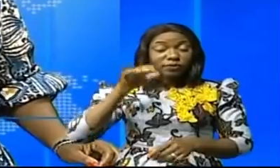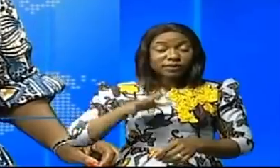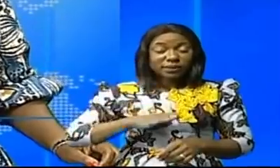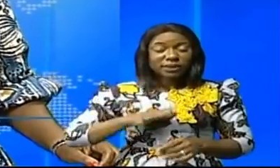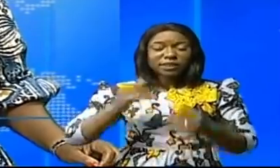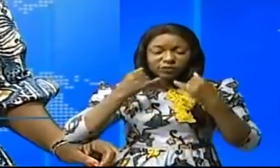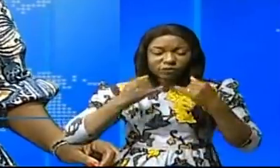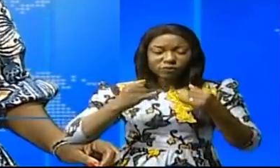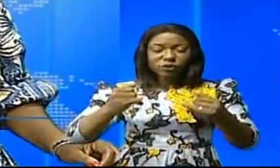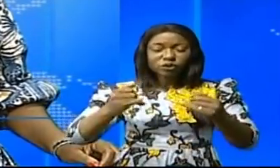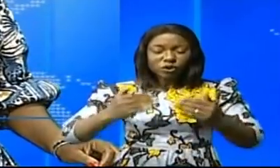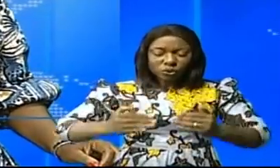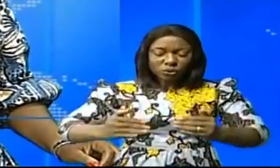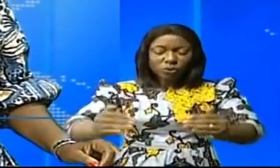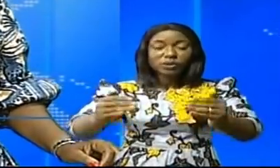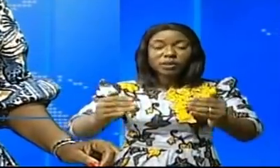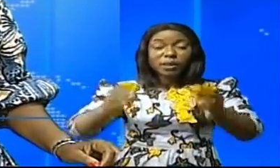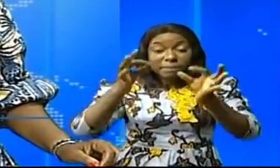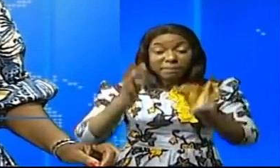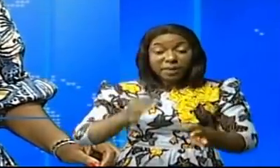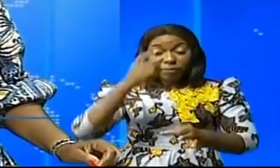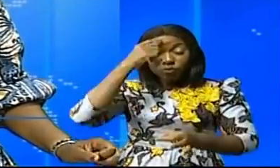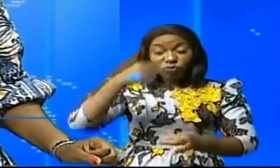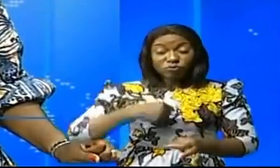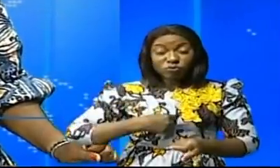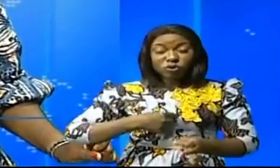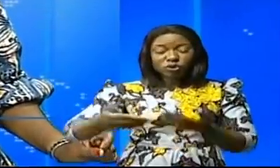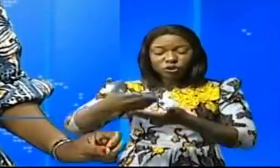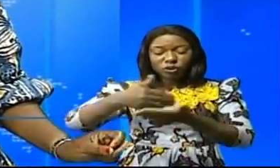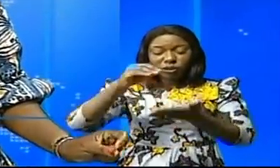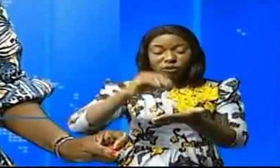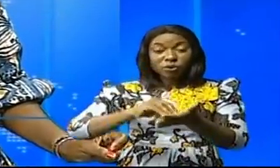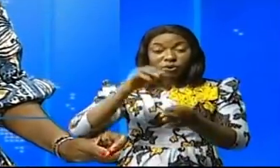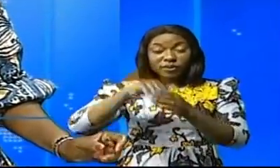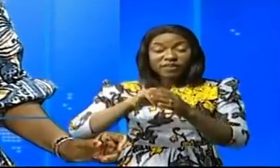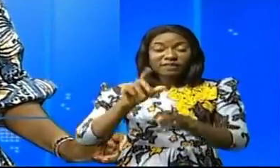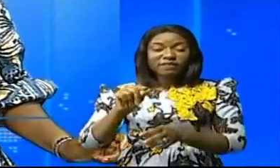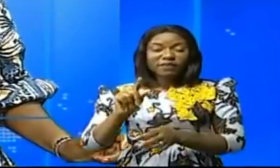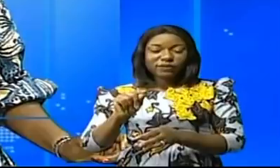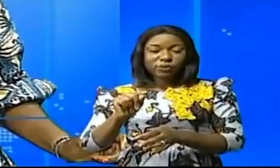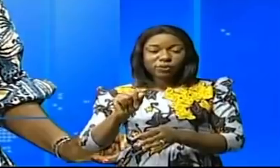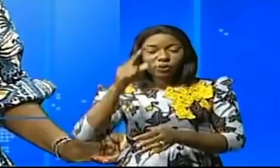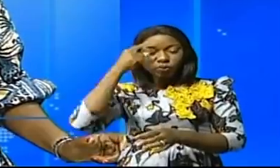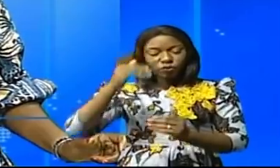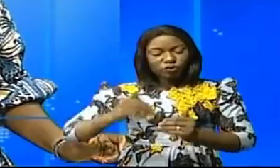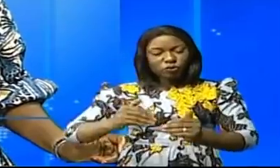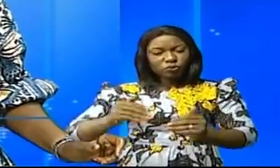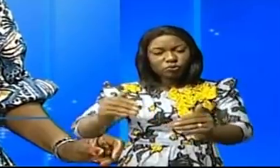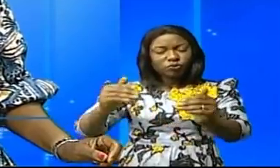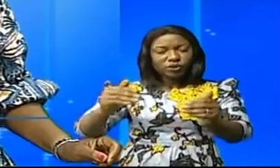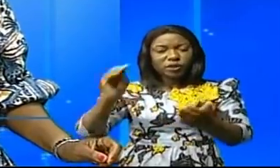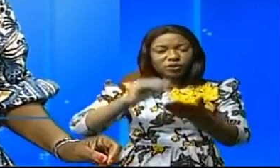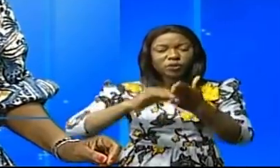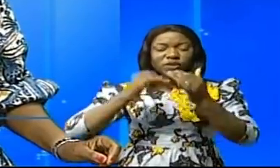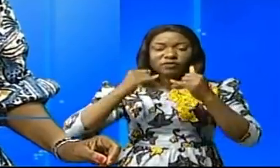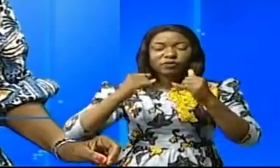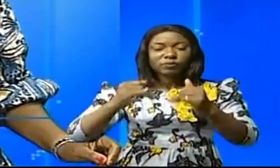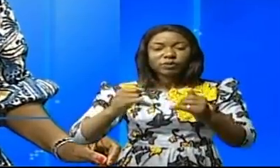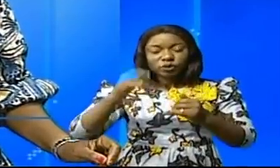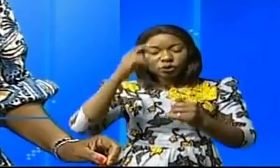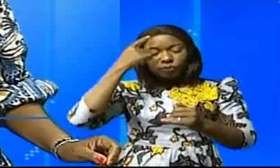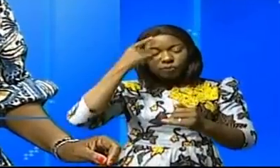'actualité vous quitte momentanément. Elle vous revient dans 30 minutes où plusieurs autres sujets d'actualité seront développés